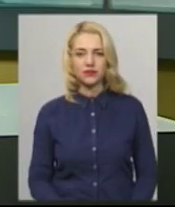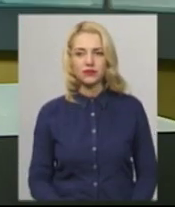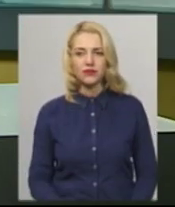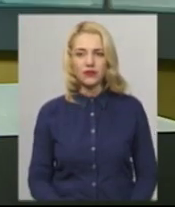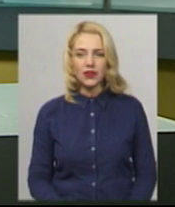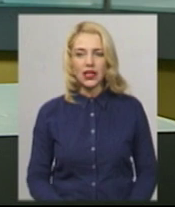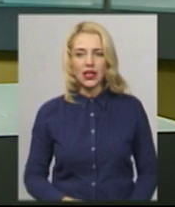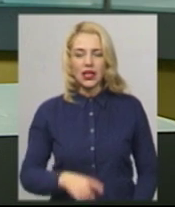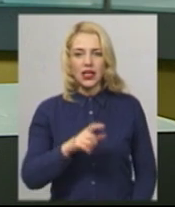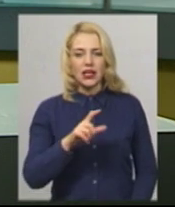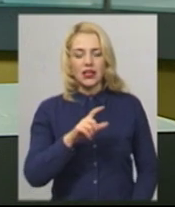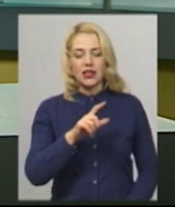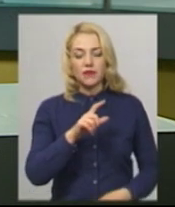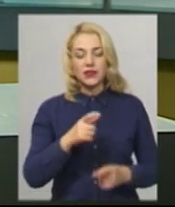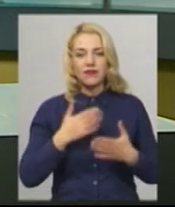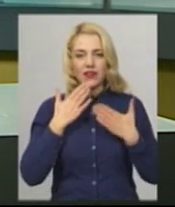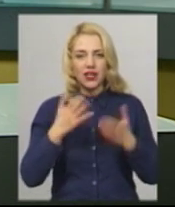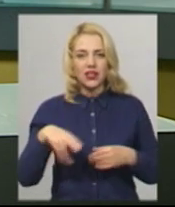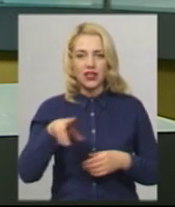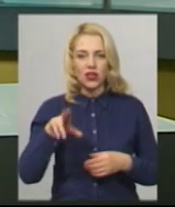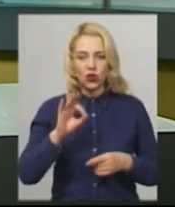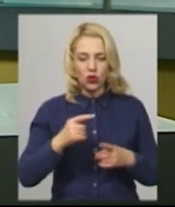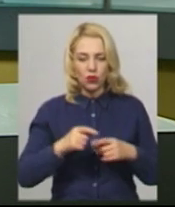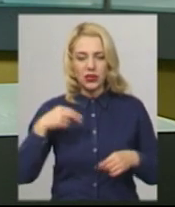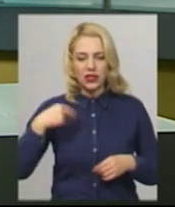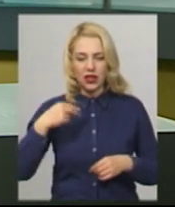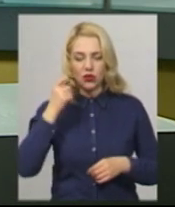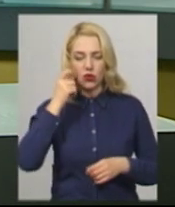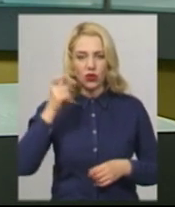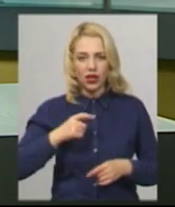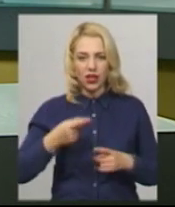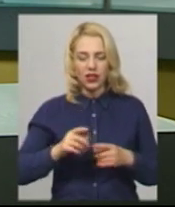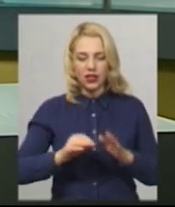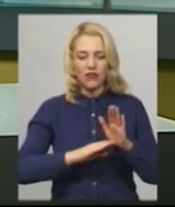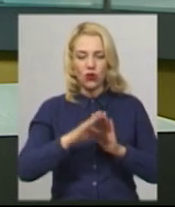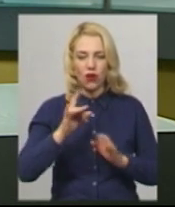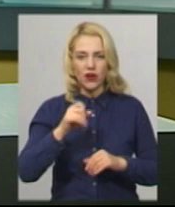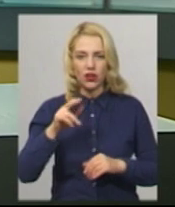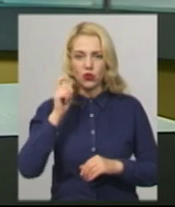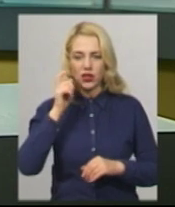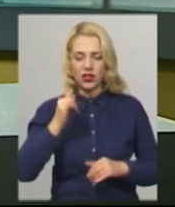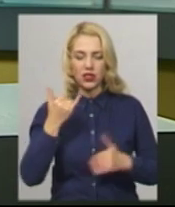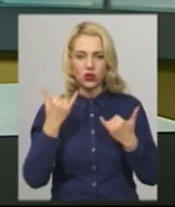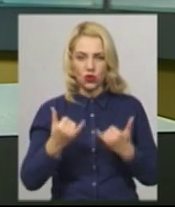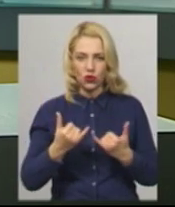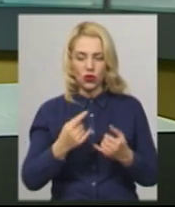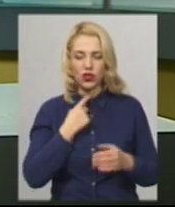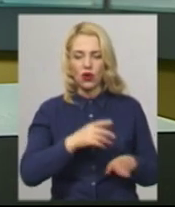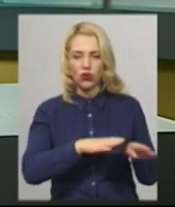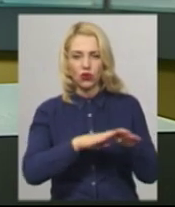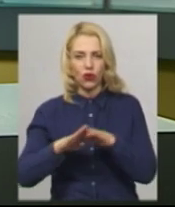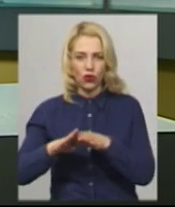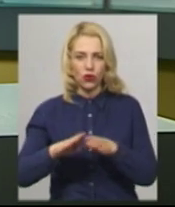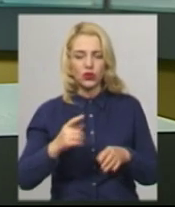Зали звернення до президента України, голови Верховної Ради та Кабміну сьогодні на черговій сесії міської ради одноголосно